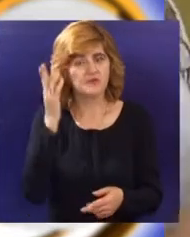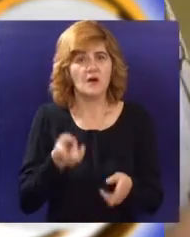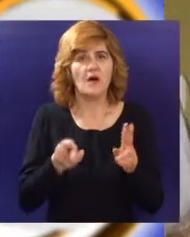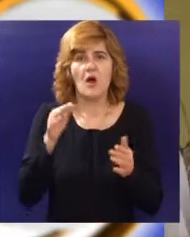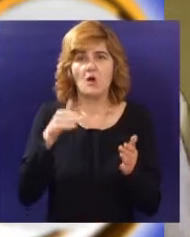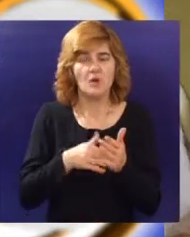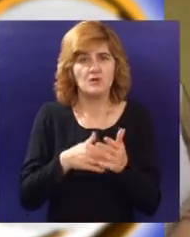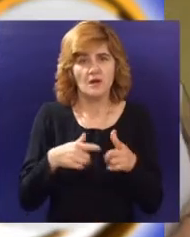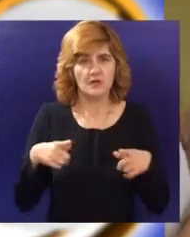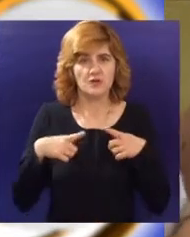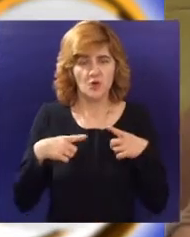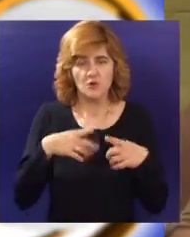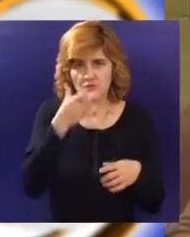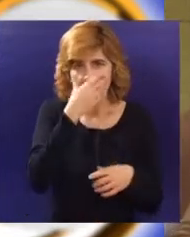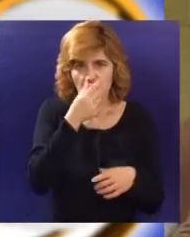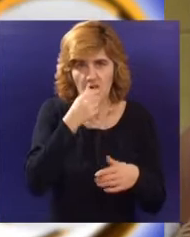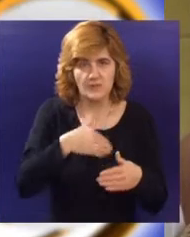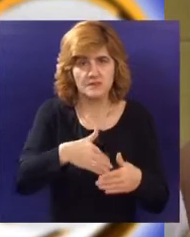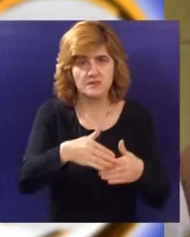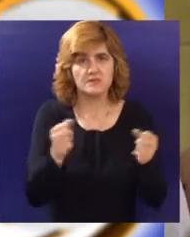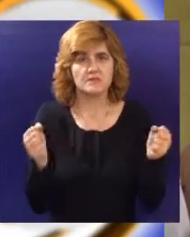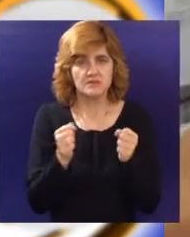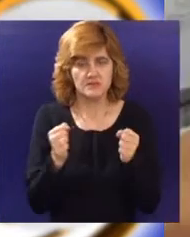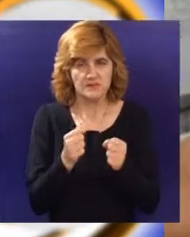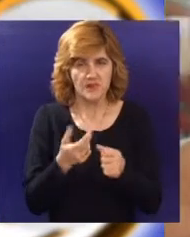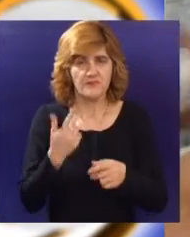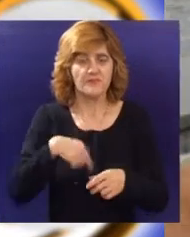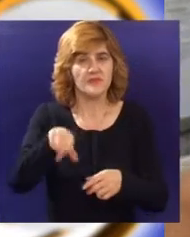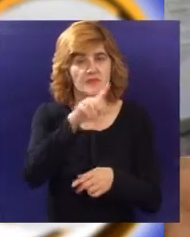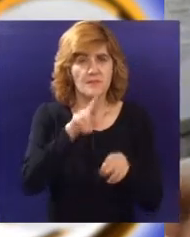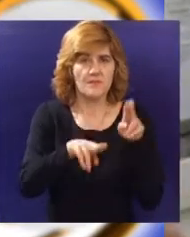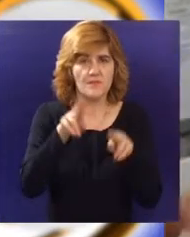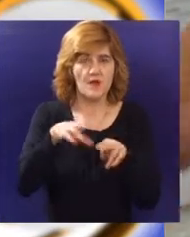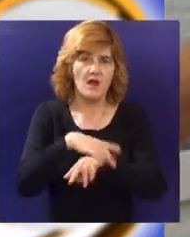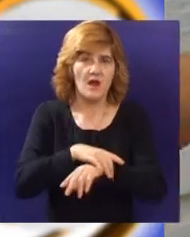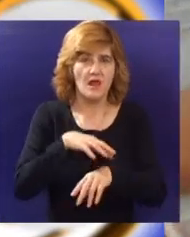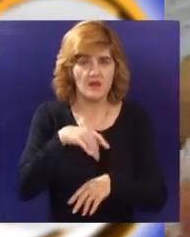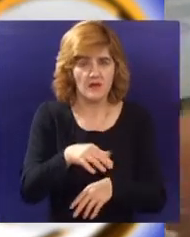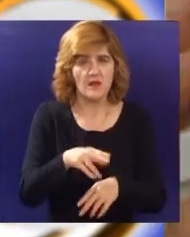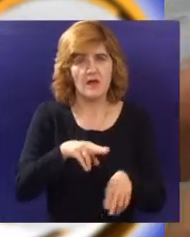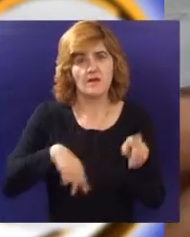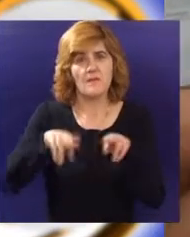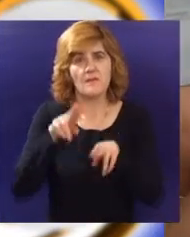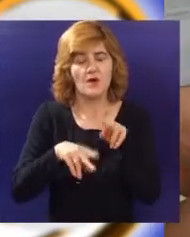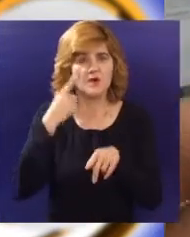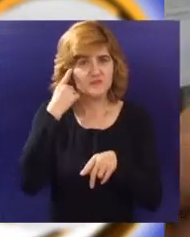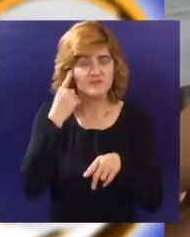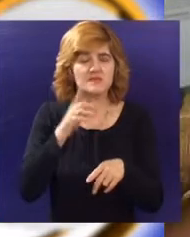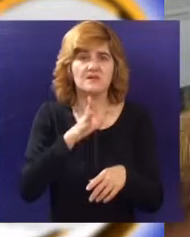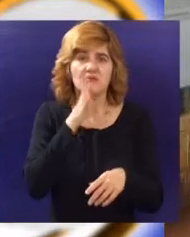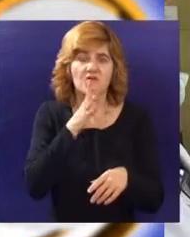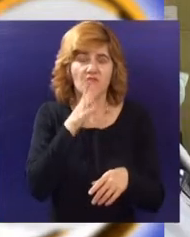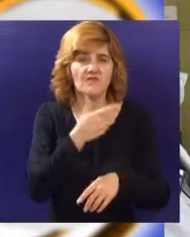kako bi trebalo dočekati sezonu gripa. Dok jedni slušaju savete lekara i redovno se vakcinišu, drugi smatruju da vakcina nije pogodna